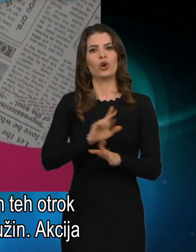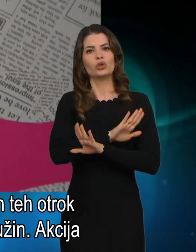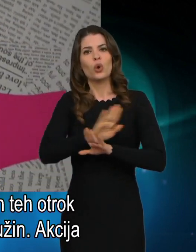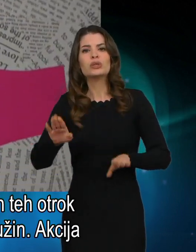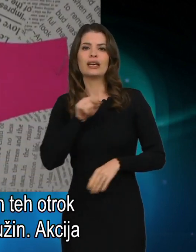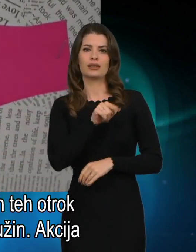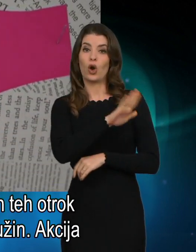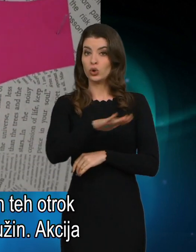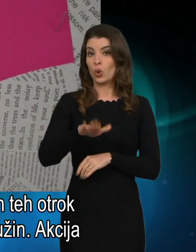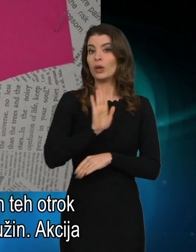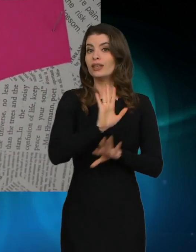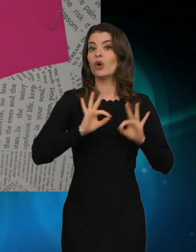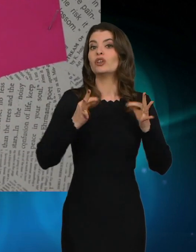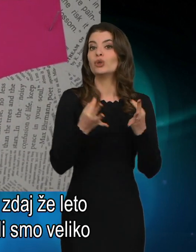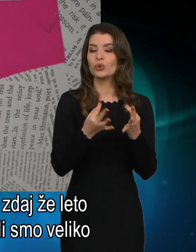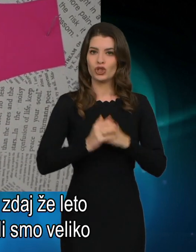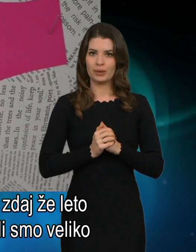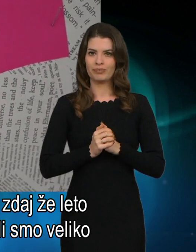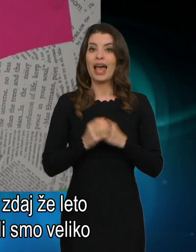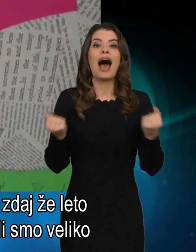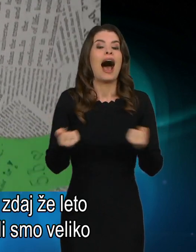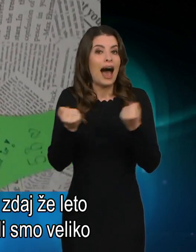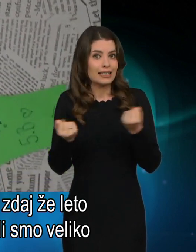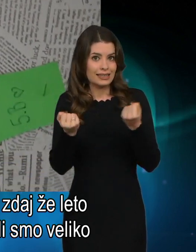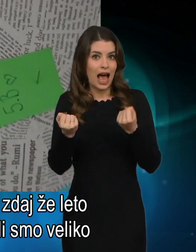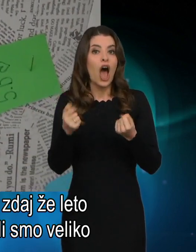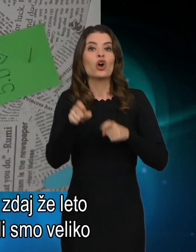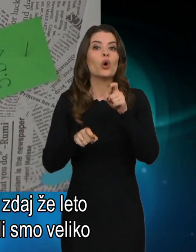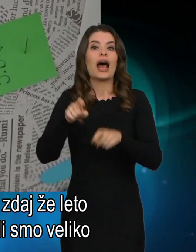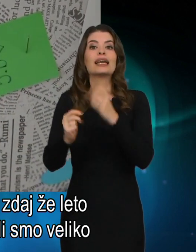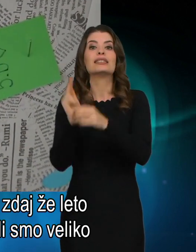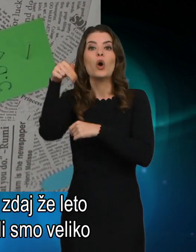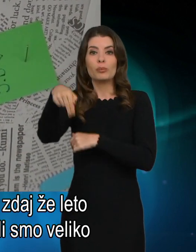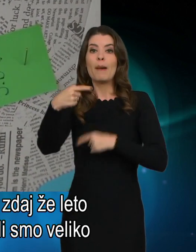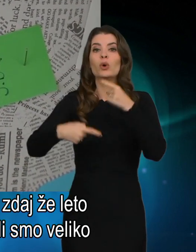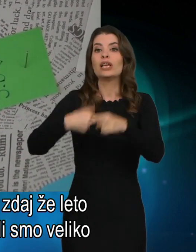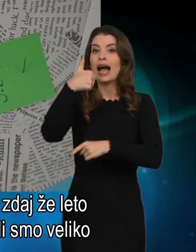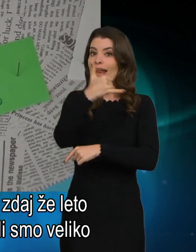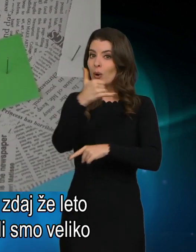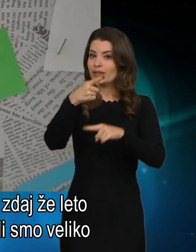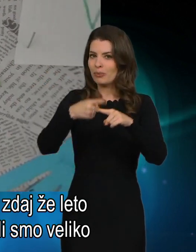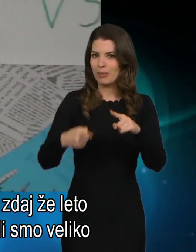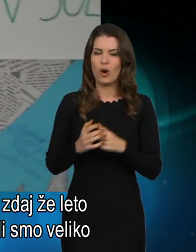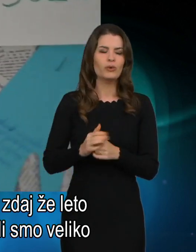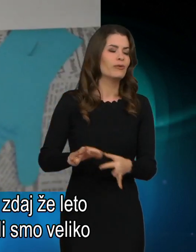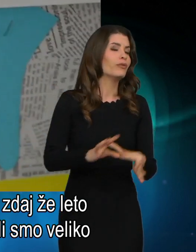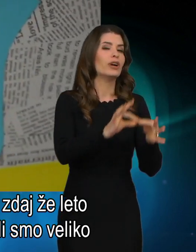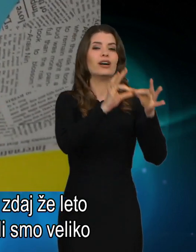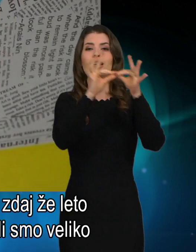družin. Akcija Koraki za Urbana teče zdaj že leto pa pol. ne nekoma,